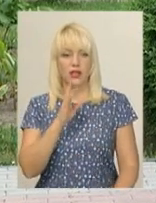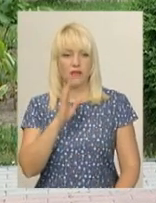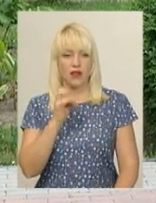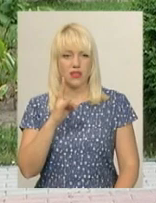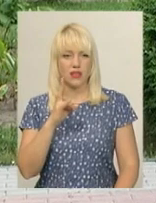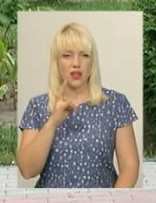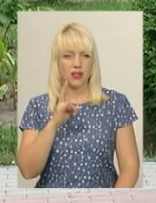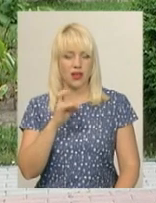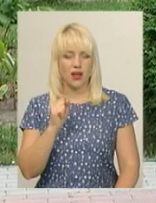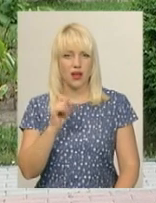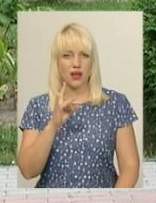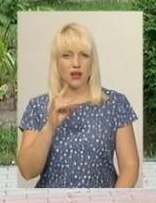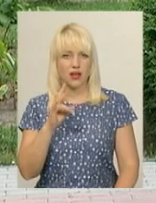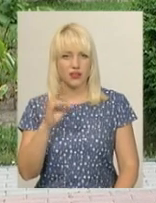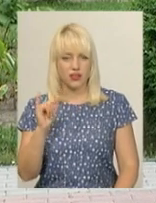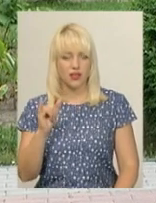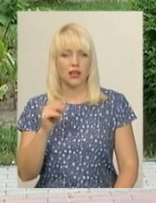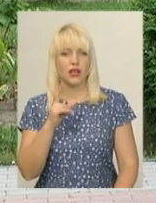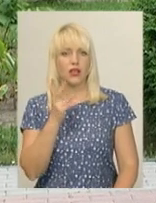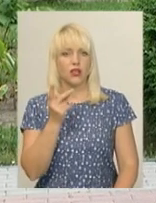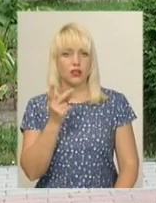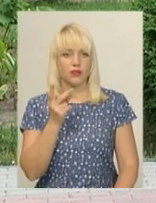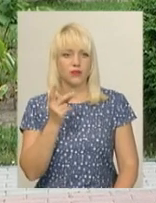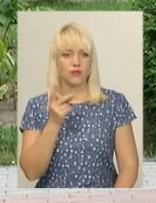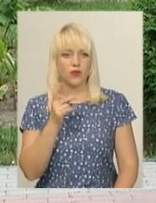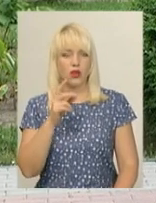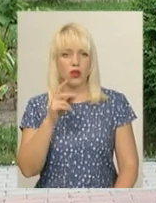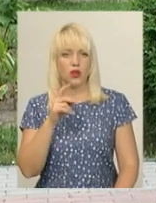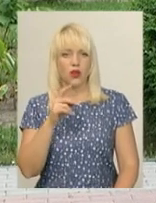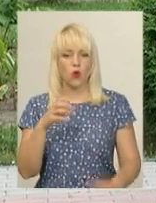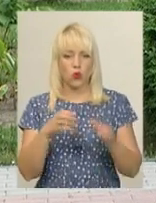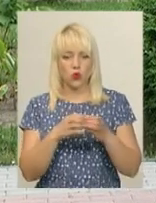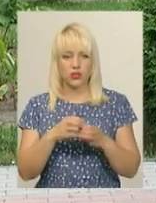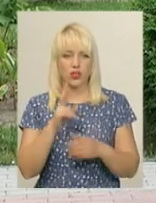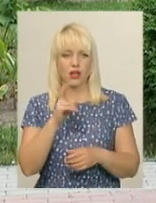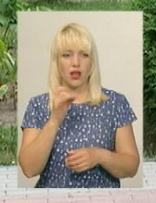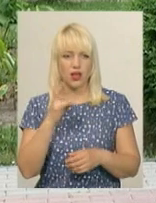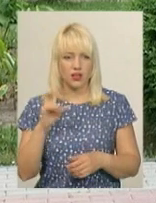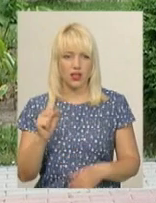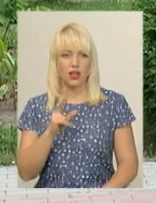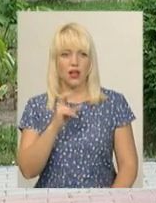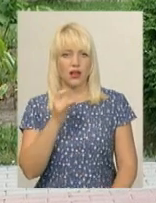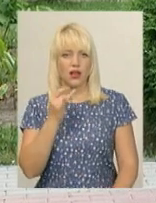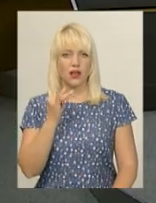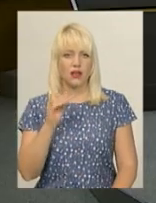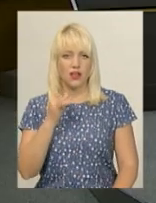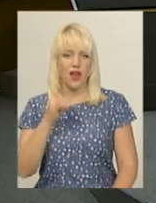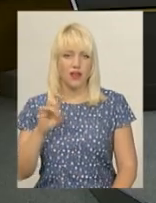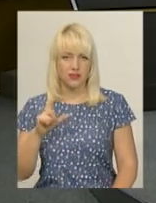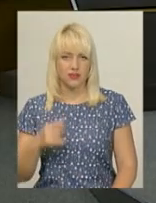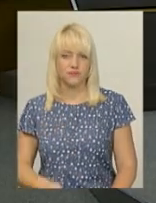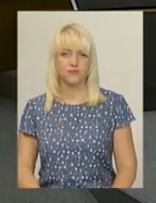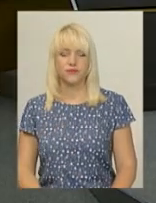популярний гурт, а також рок-гурти такі як «Карна» і «Фарінгейт».